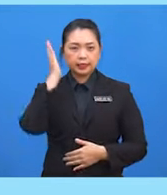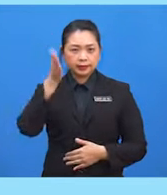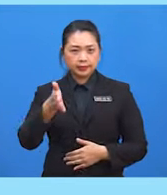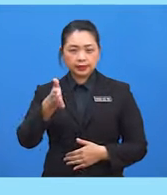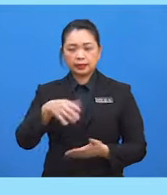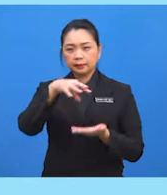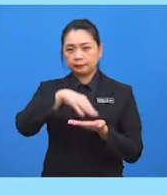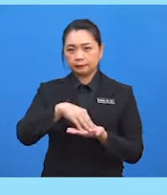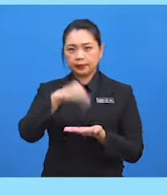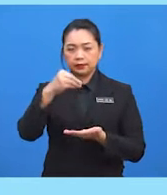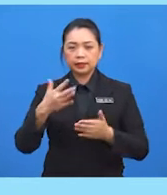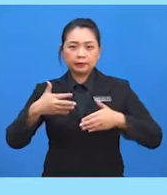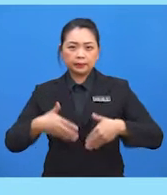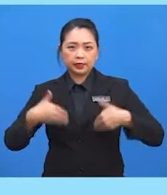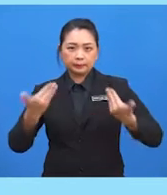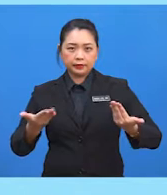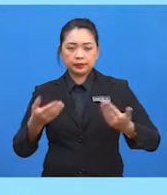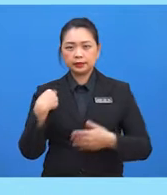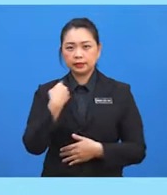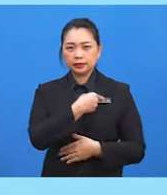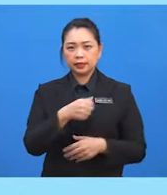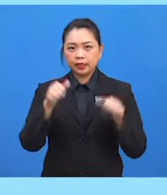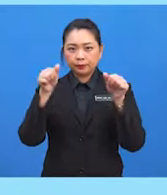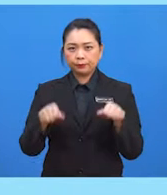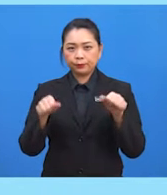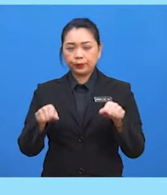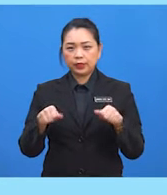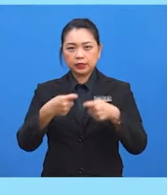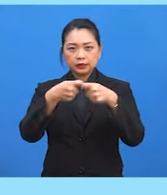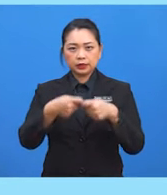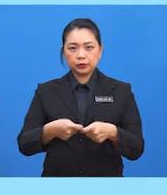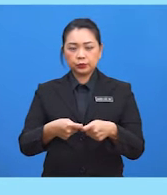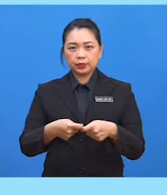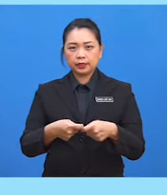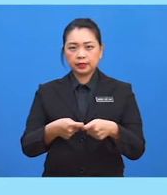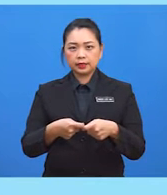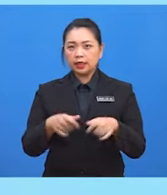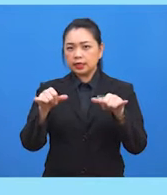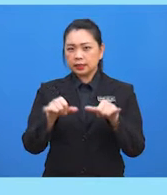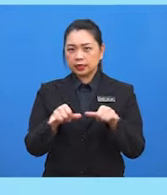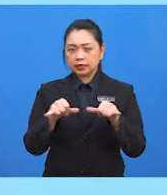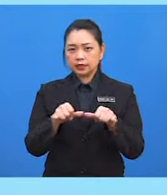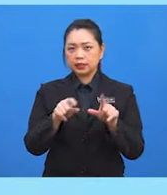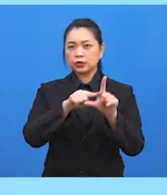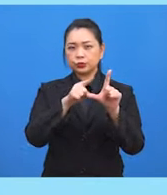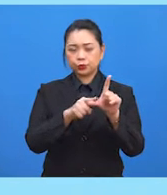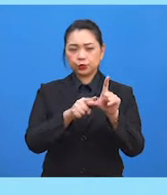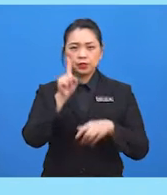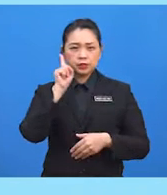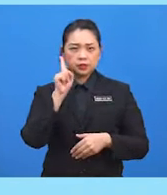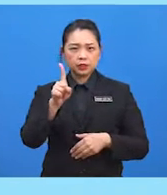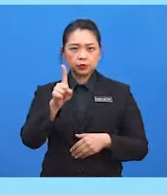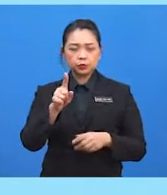belajar bagaimanakah kita boleh menentukan saiz sudut suatu